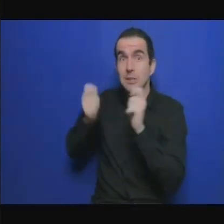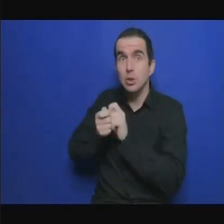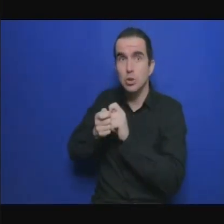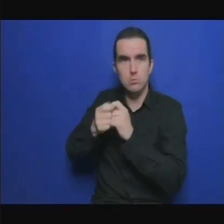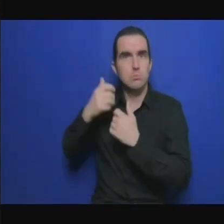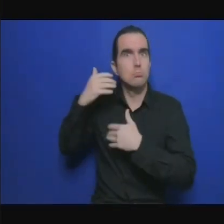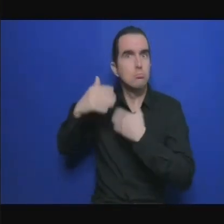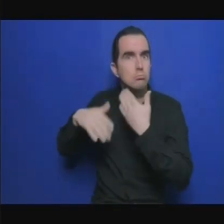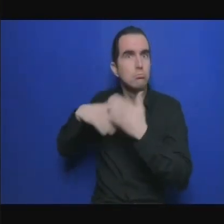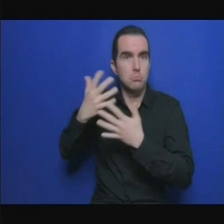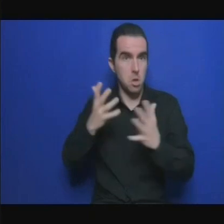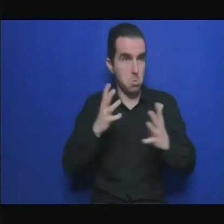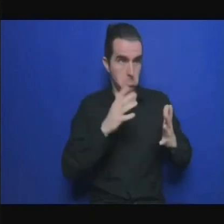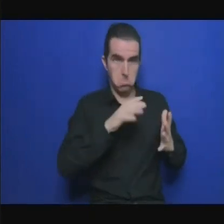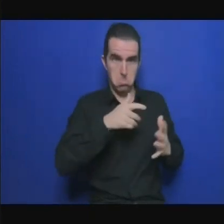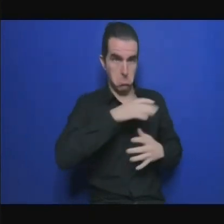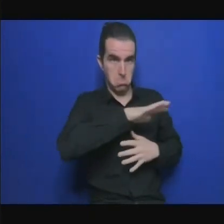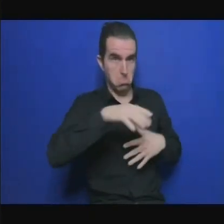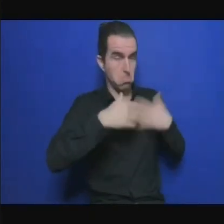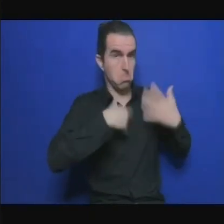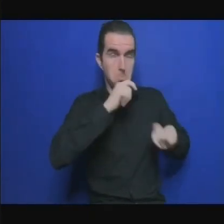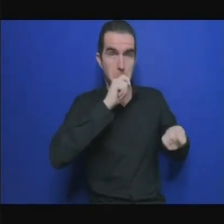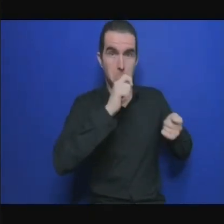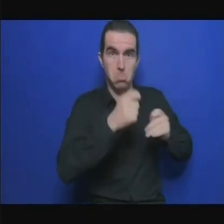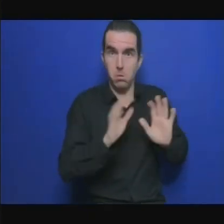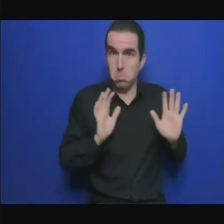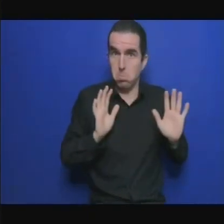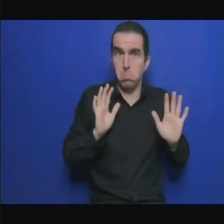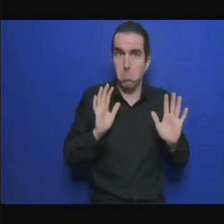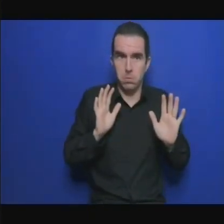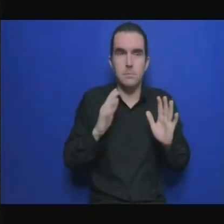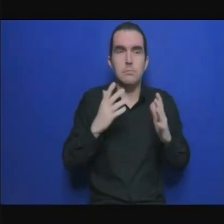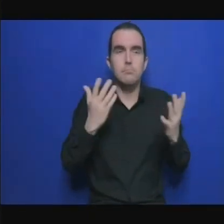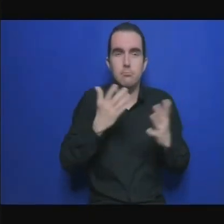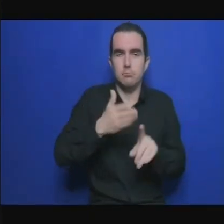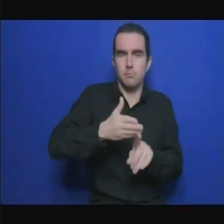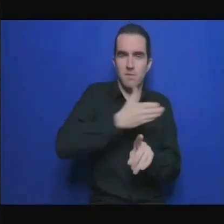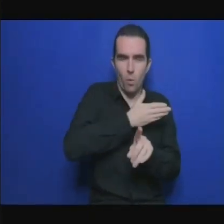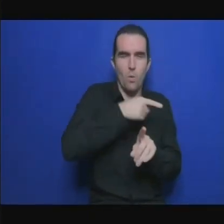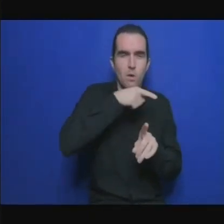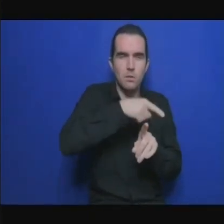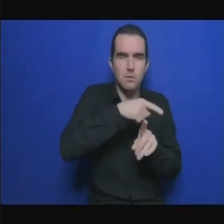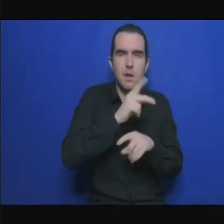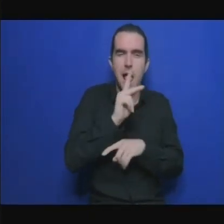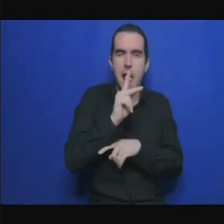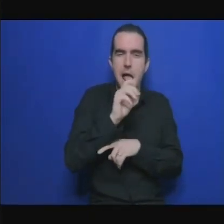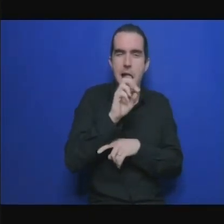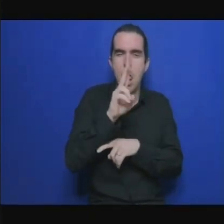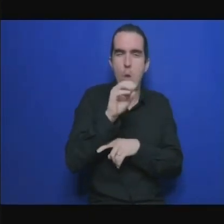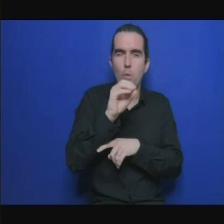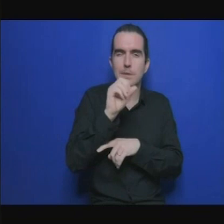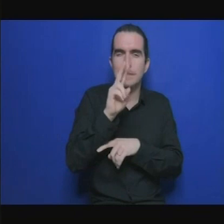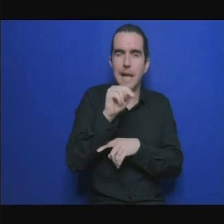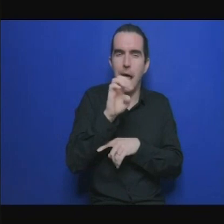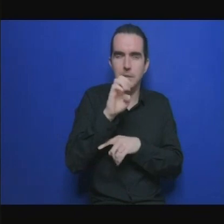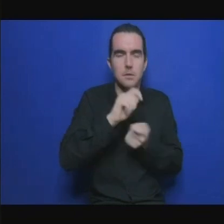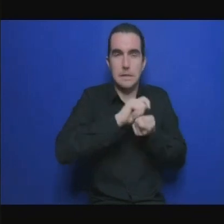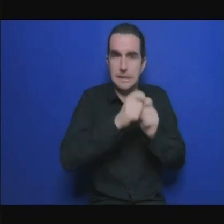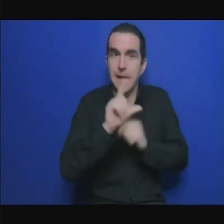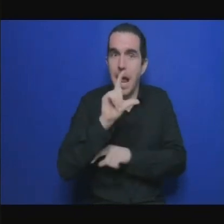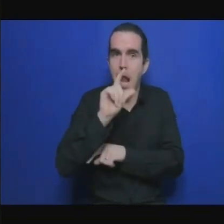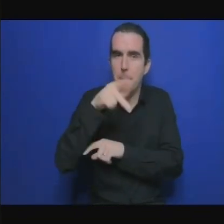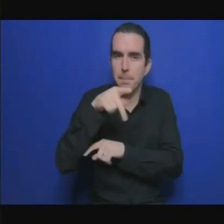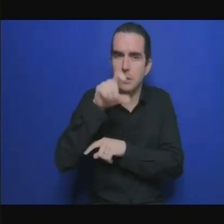liquéfié au je ne pas au Nigeria dans d'autres pays les gens se rendent compte qu'ils peuvent le faire